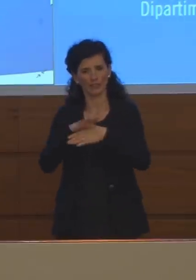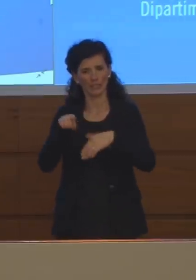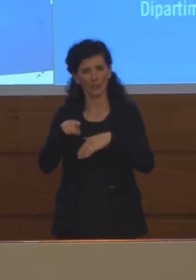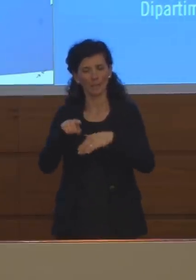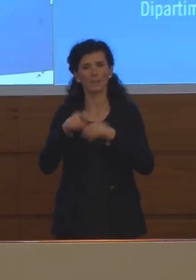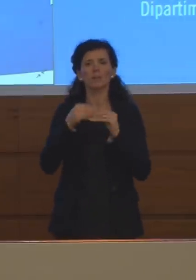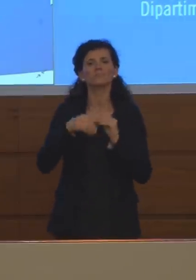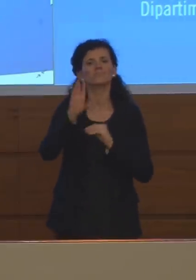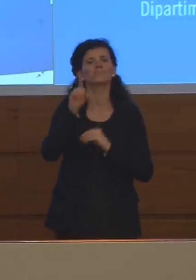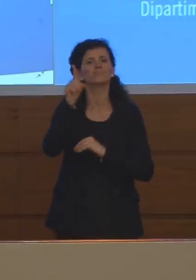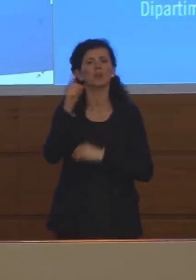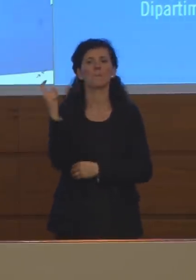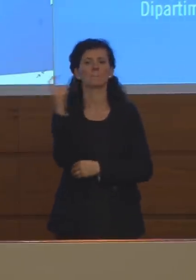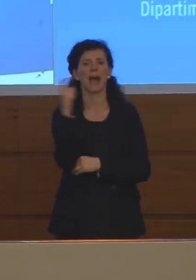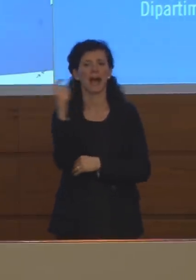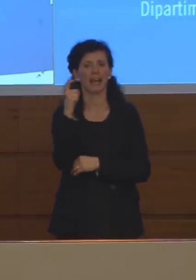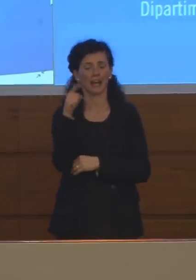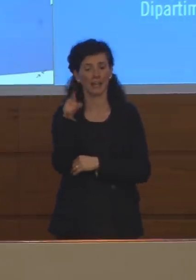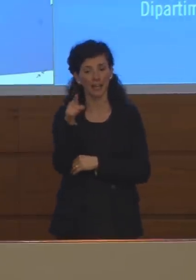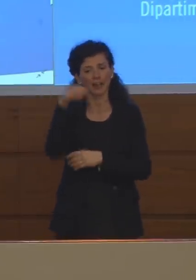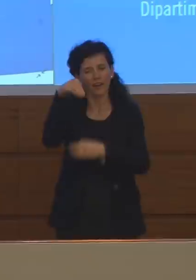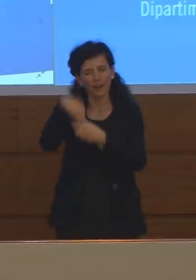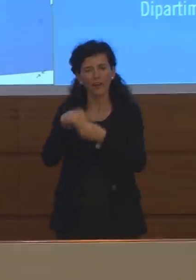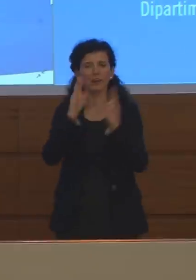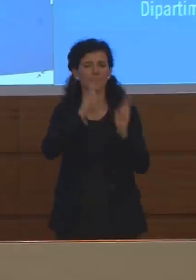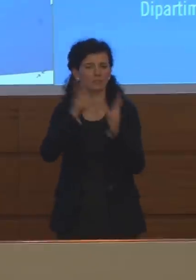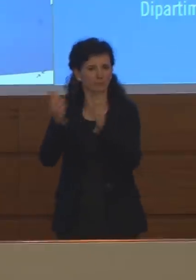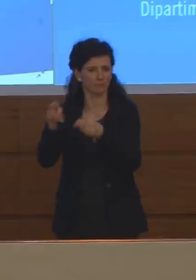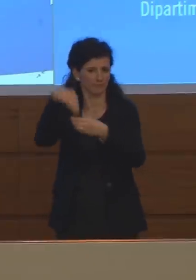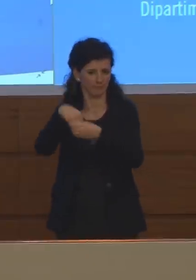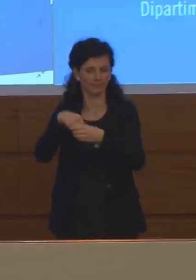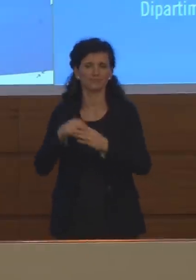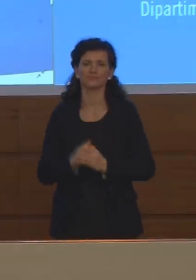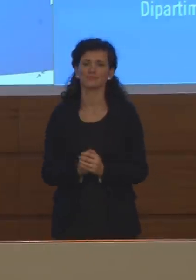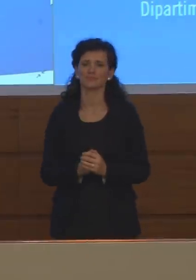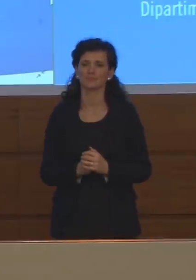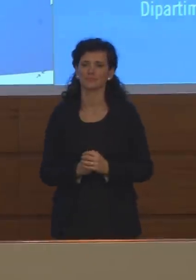nelle Marche a supporto delle strutture sanitarie delle Marche.